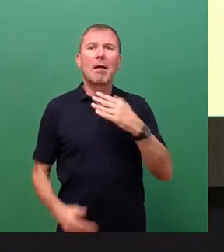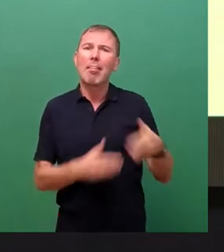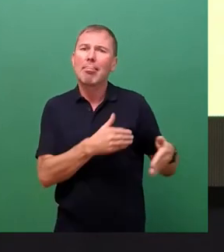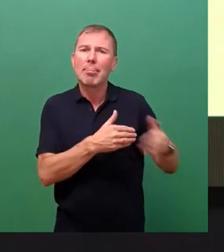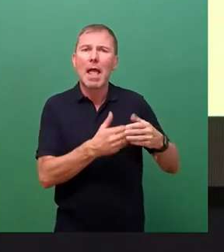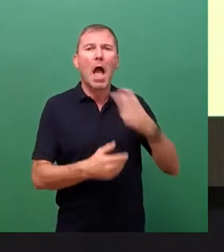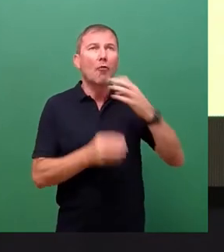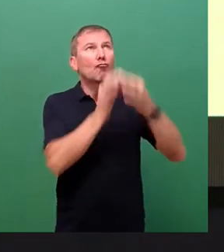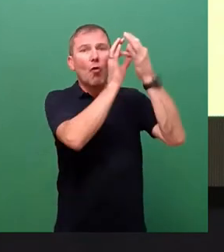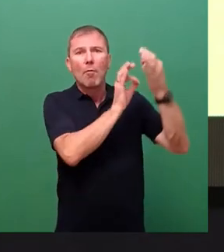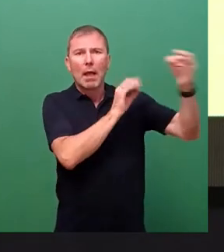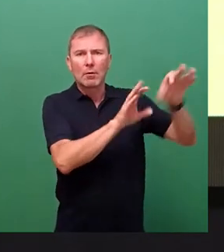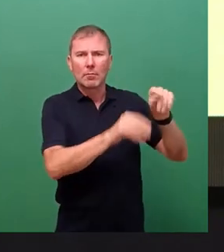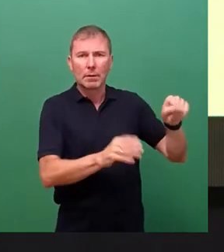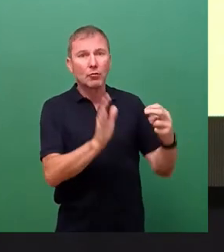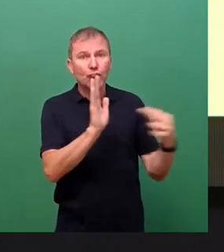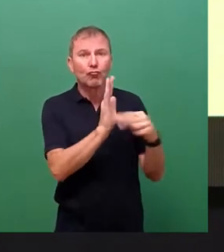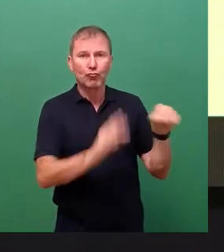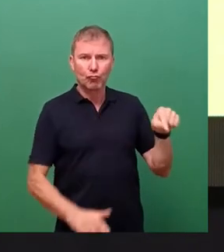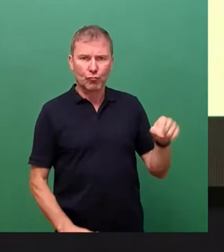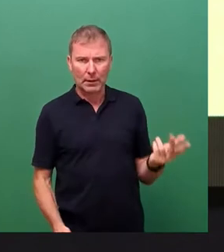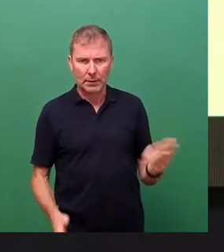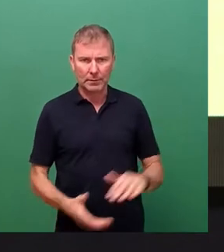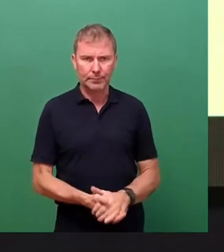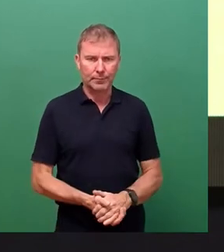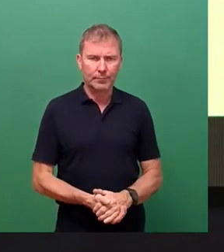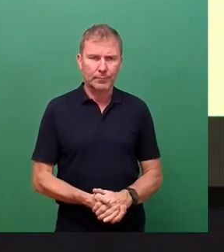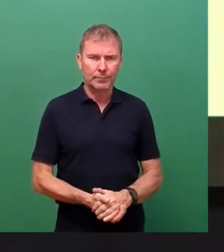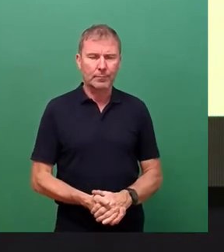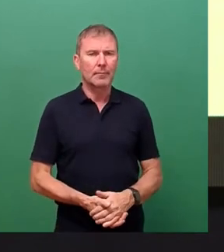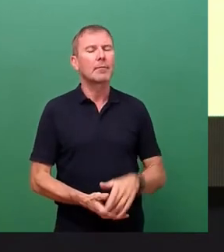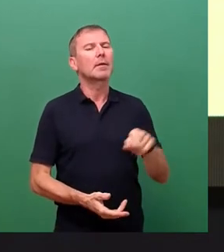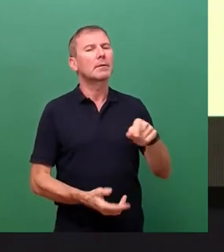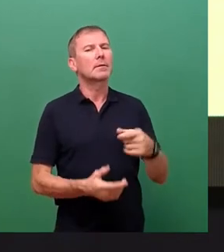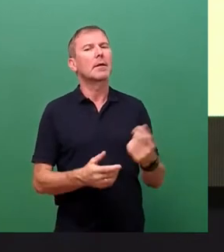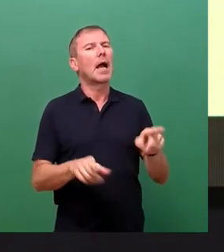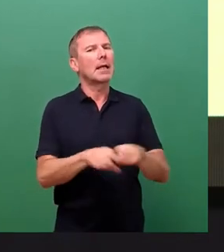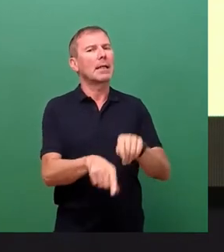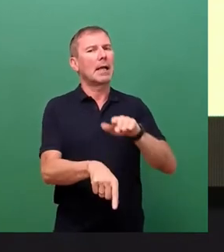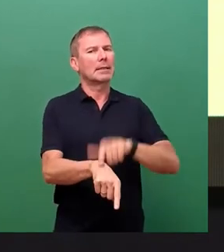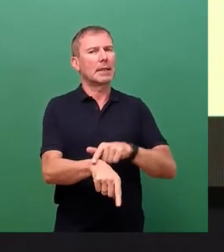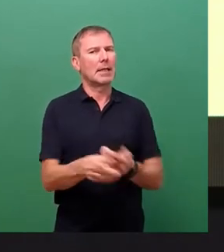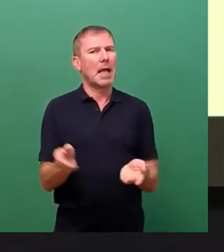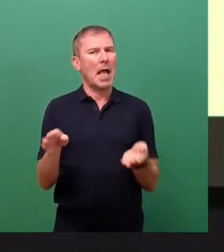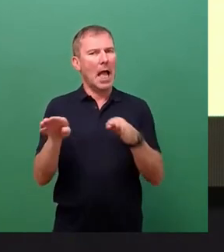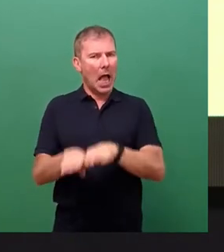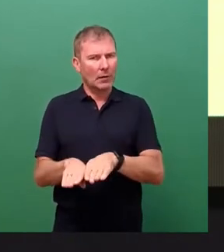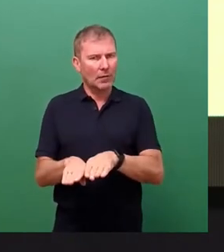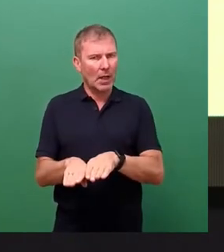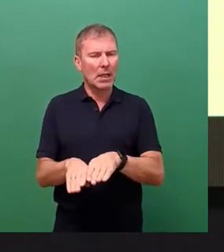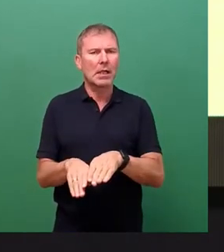verwenden, versehen. Auf den hierdurch erzeugten gleichzeitigen Ausfall mehrerer Betriebsmittel